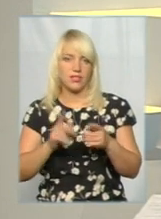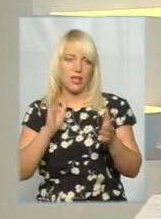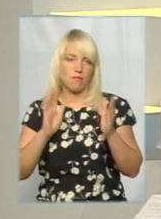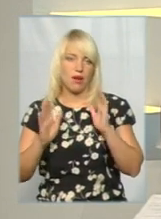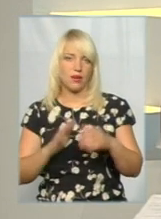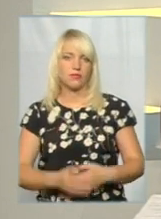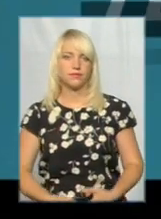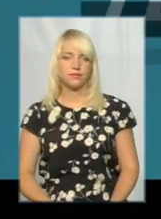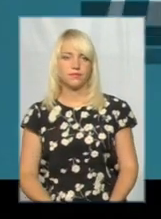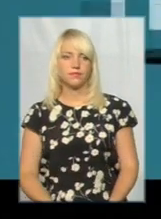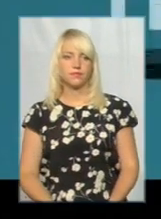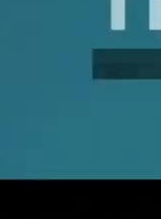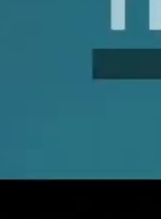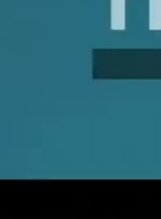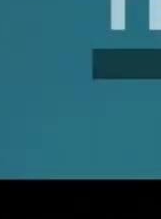нам відповіли.